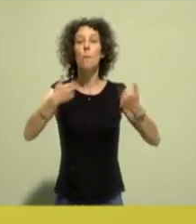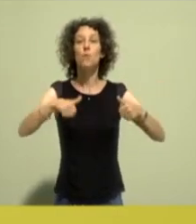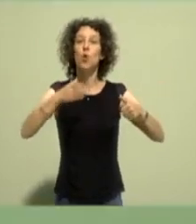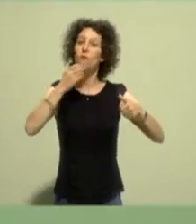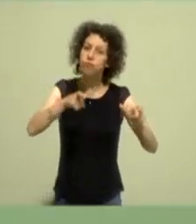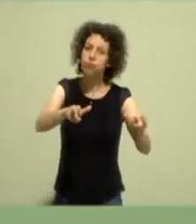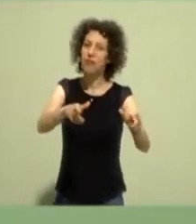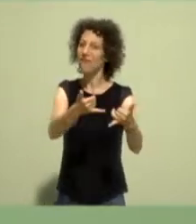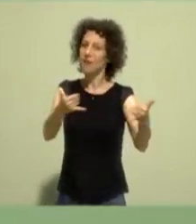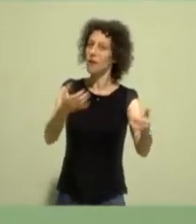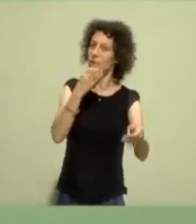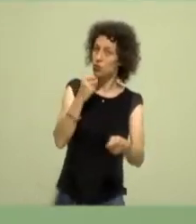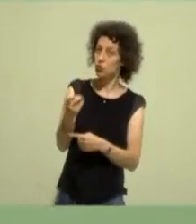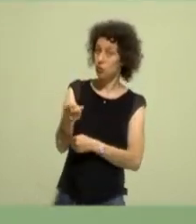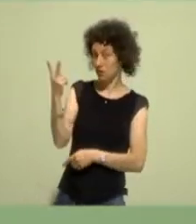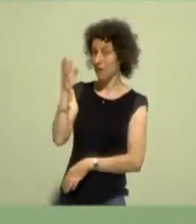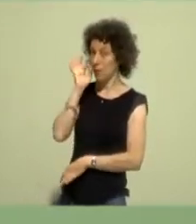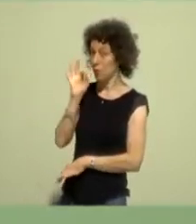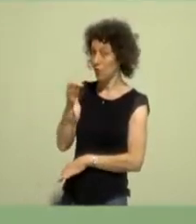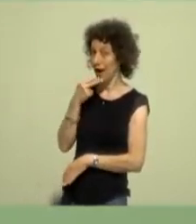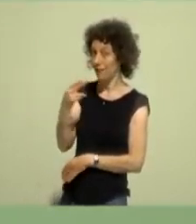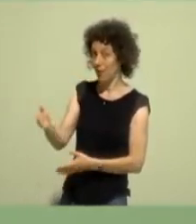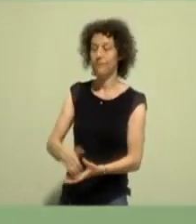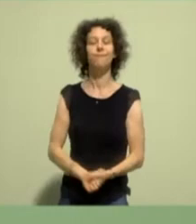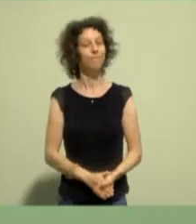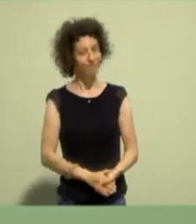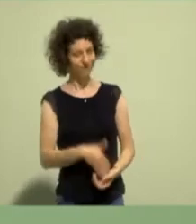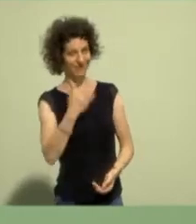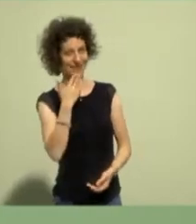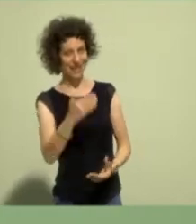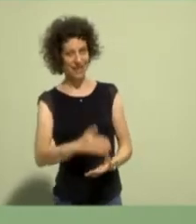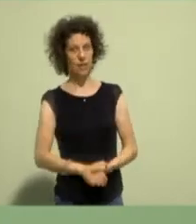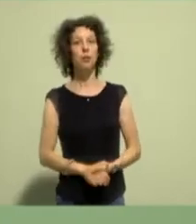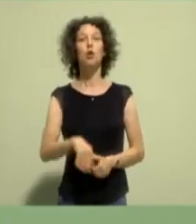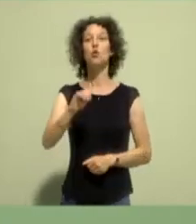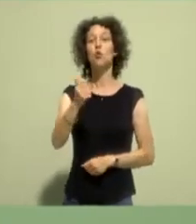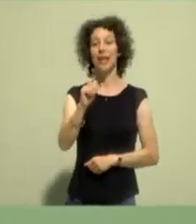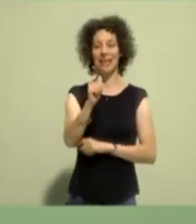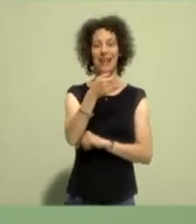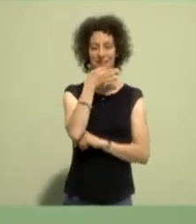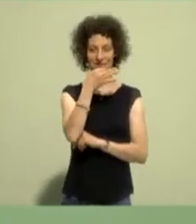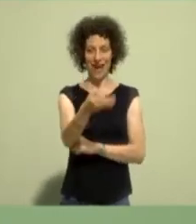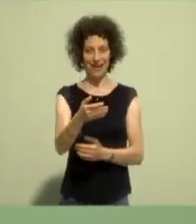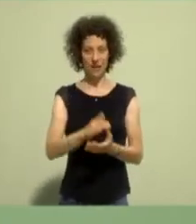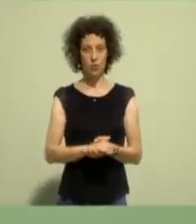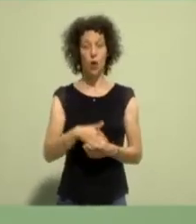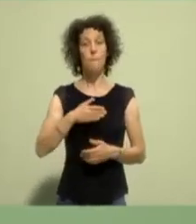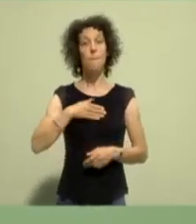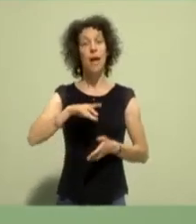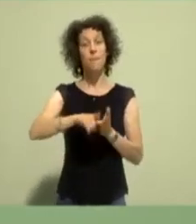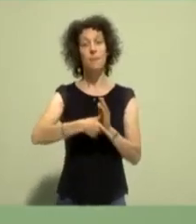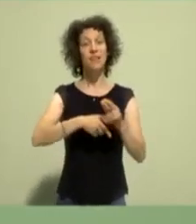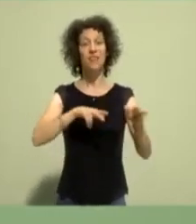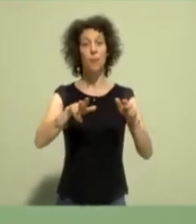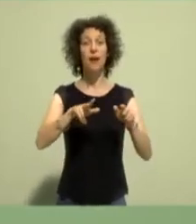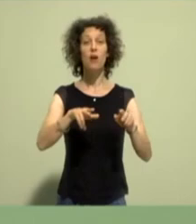Du hast zwei Minuten. Dankeschön. Ja, ich gehe zuerst auf die erste Frage ein. Mein Bezirksverband hat keine